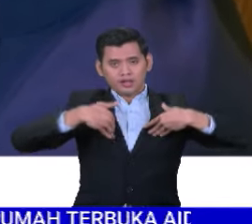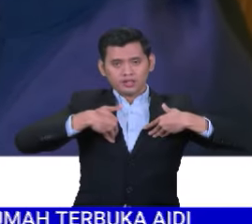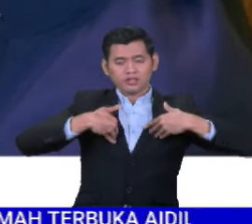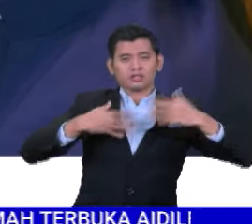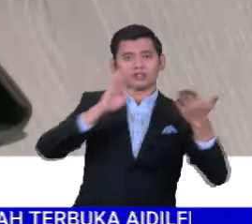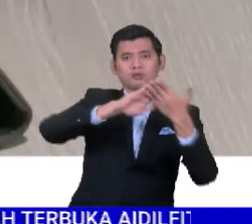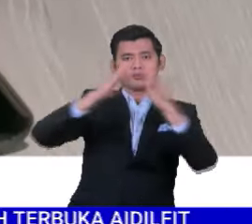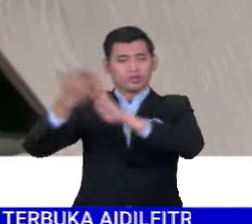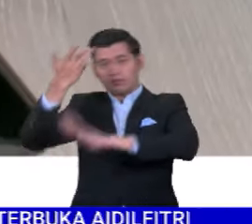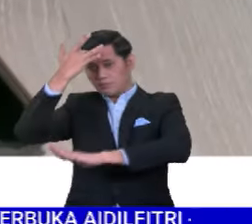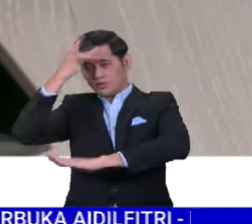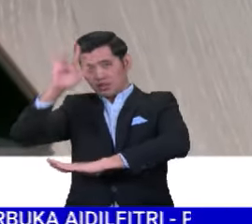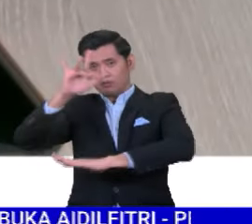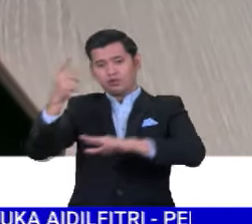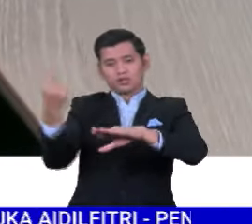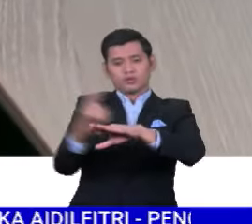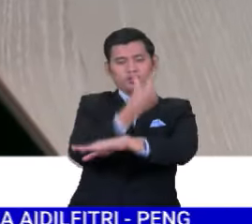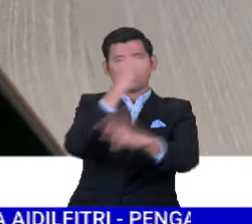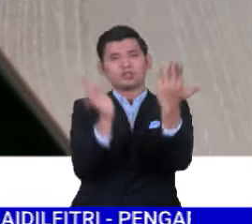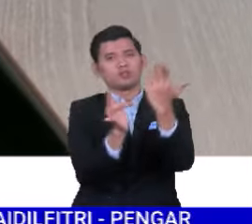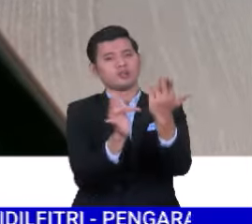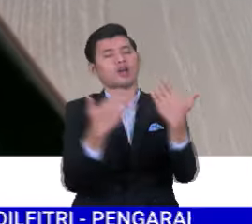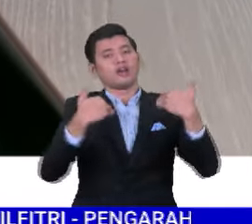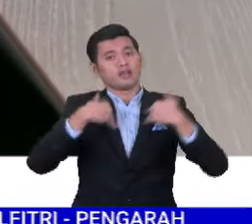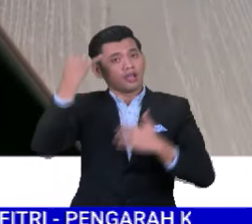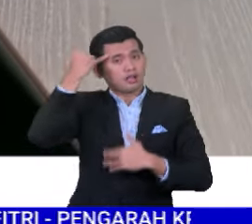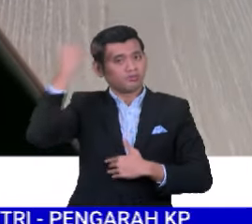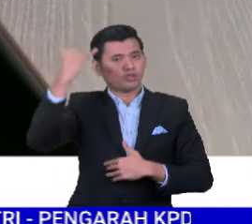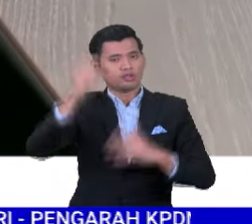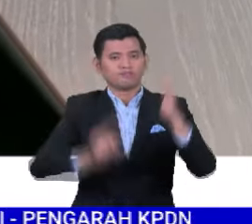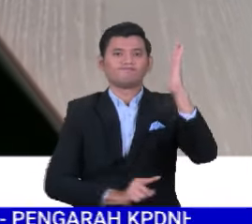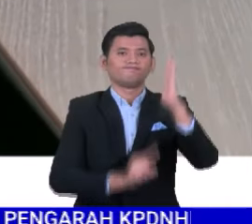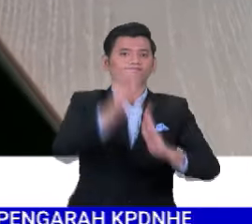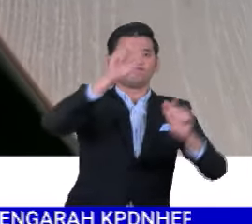komuniti pintar, berteknologi serta berpengetahuan tinggi.